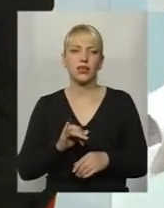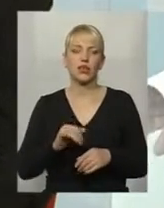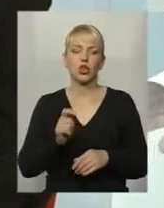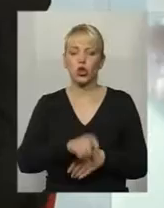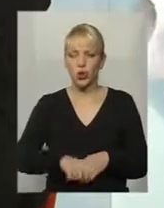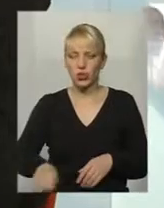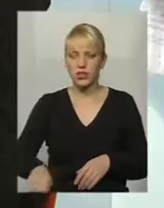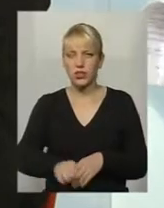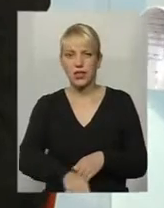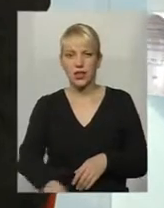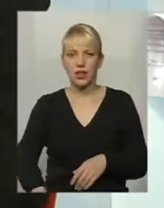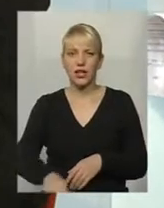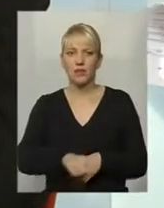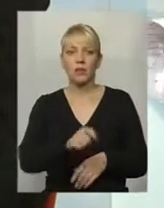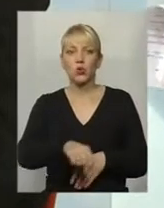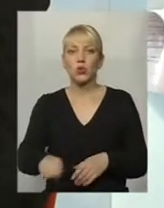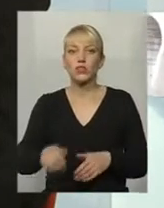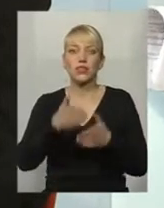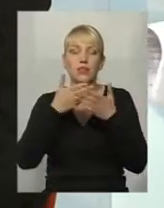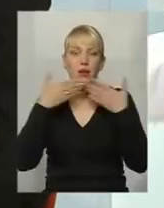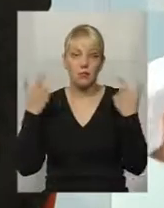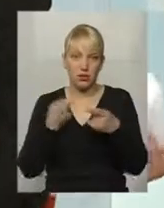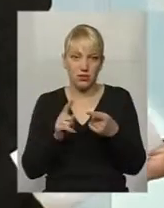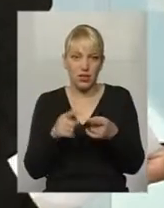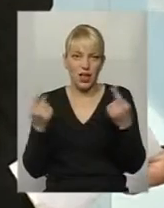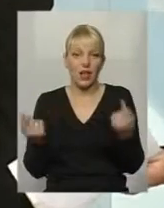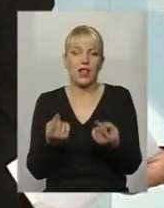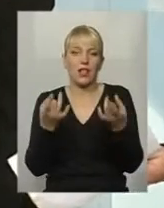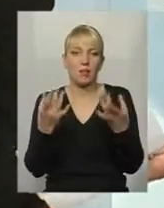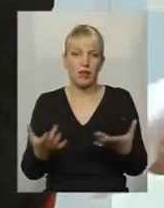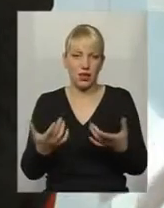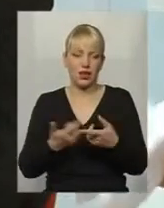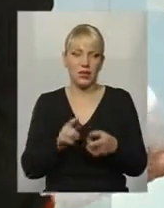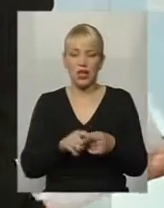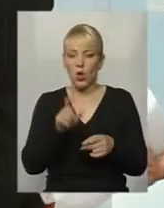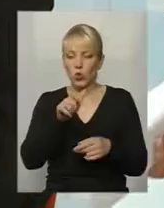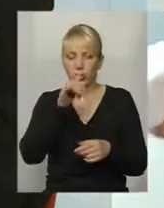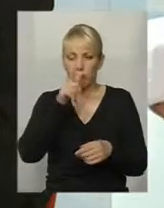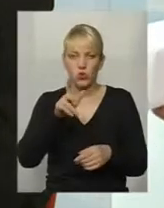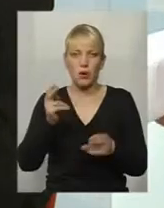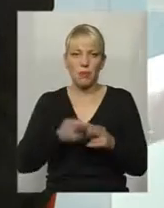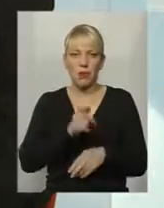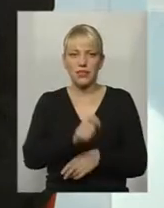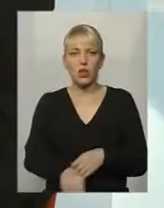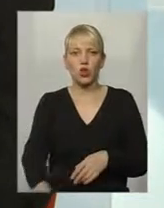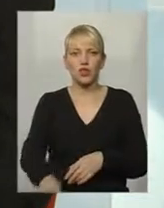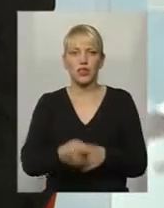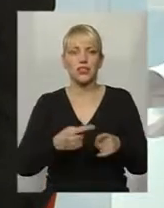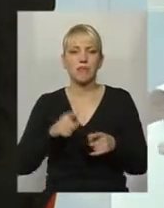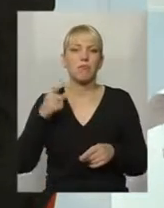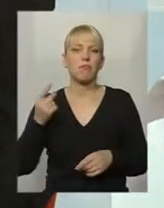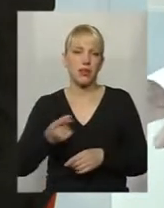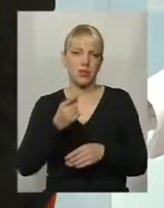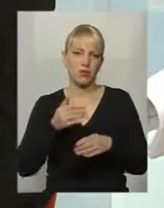тростини. От, тростин немає, це ж саме елементарне. Людина не можна без тростини. Як вони кажуть, це перший помічник.